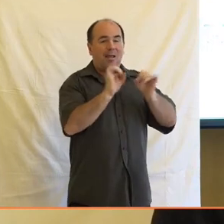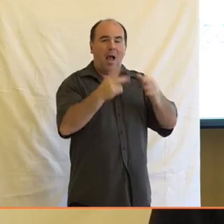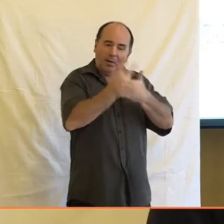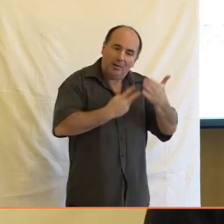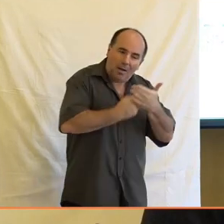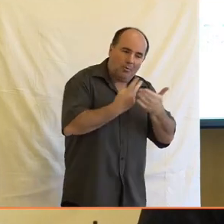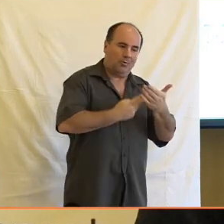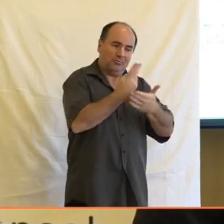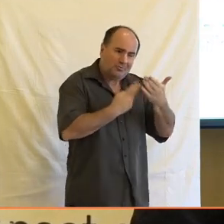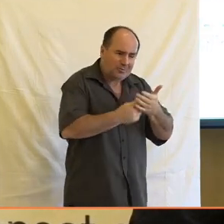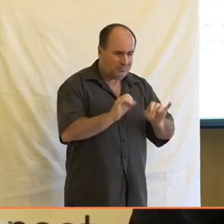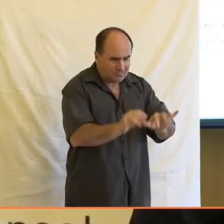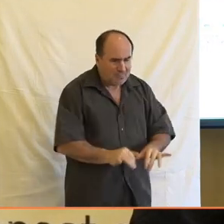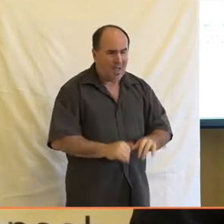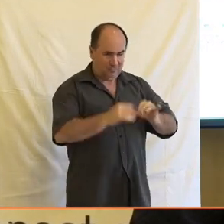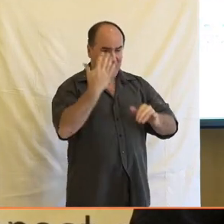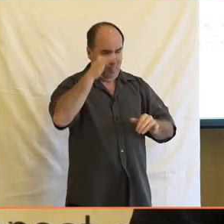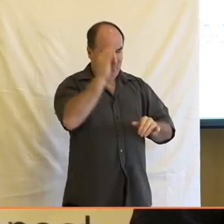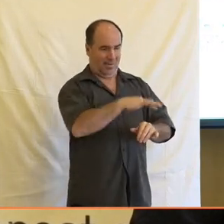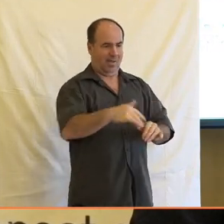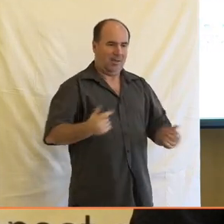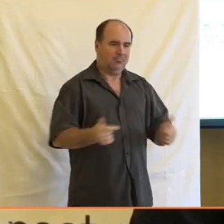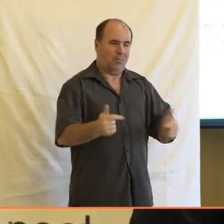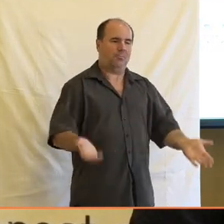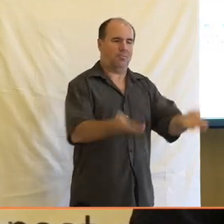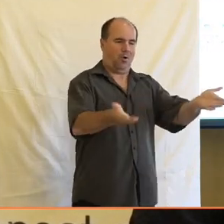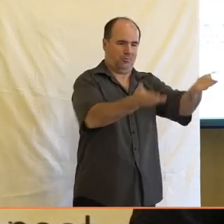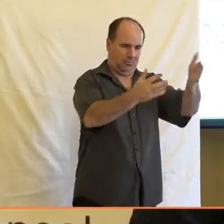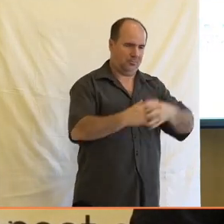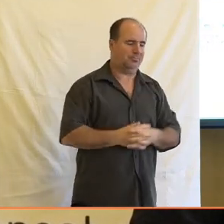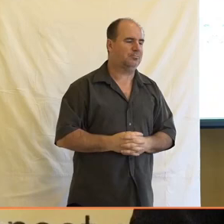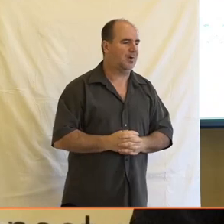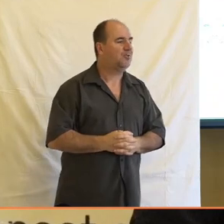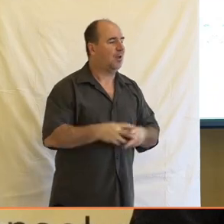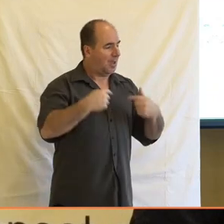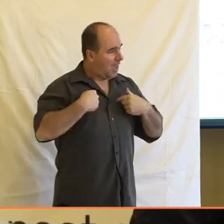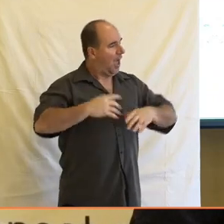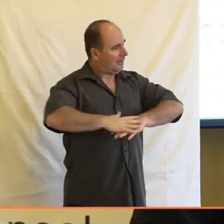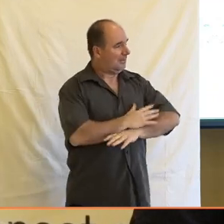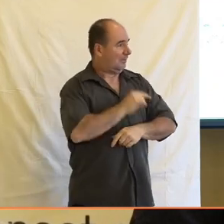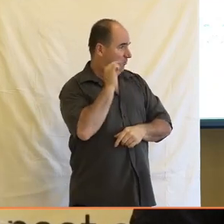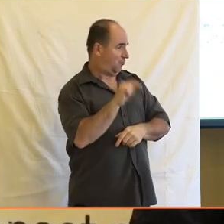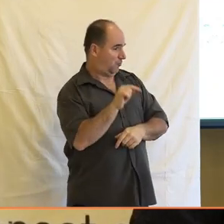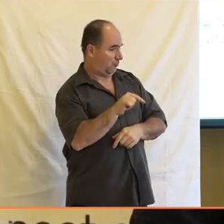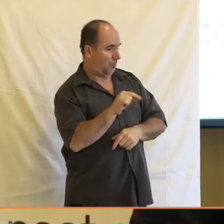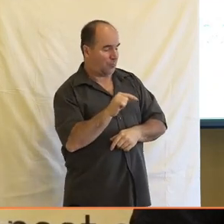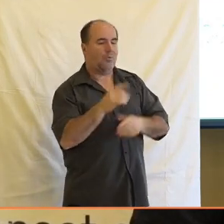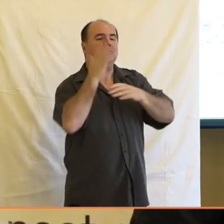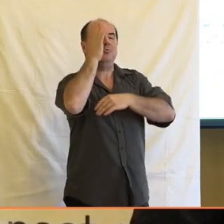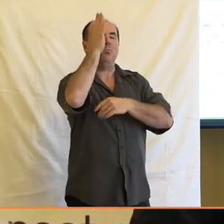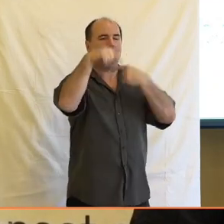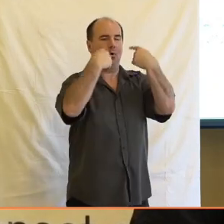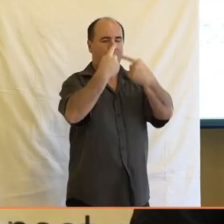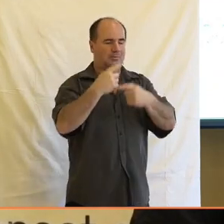gramotnost jako podmnožinu. To znamená, já v tom osobně vidím velikou rezervu a velikou budoucnost. Je těch konceptů více,